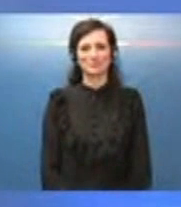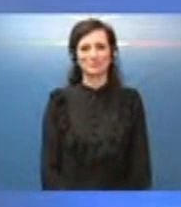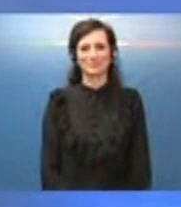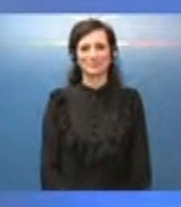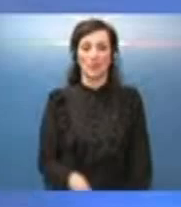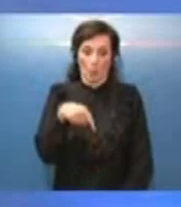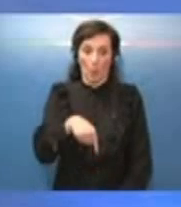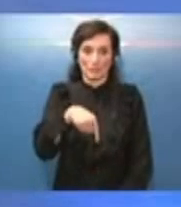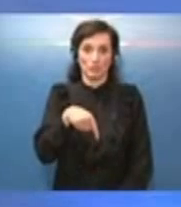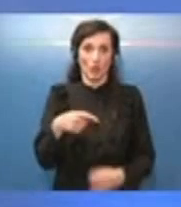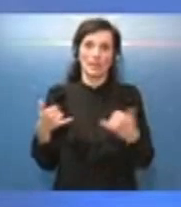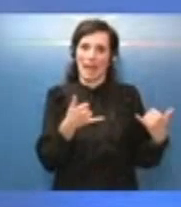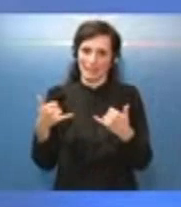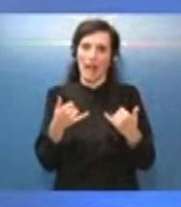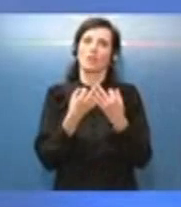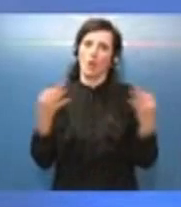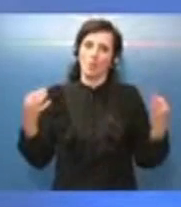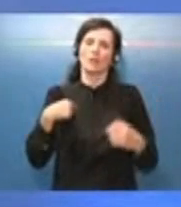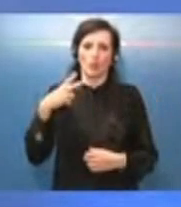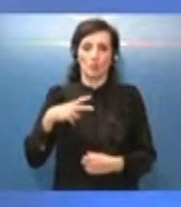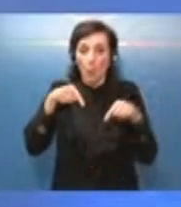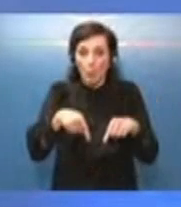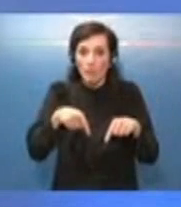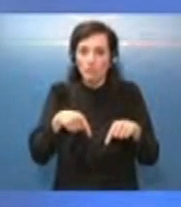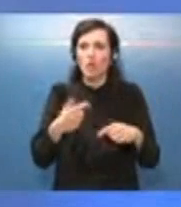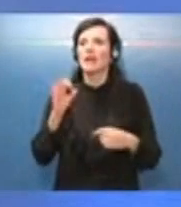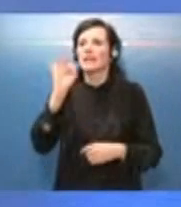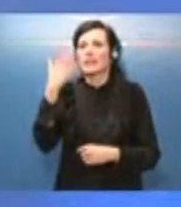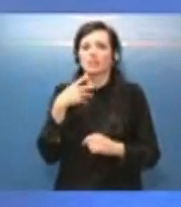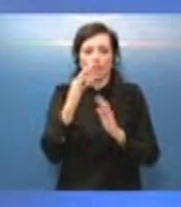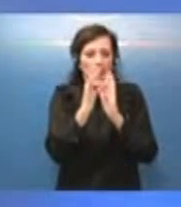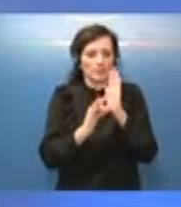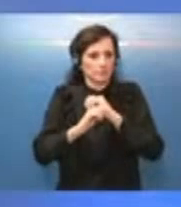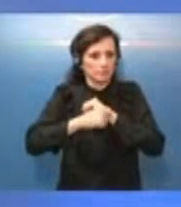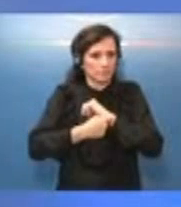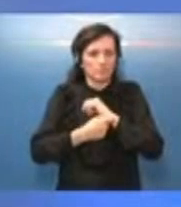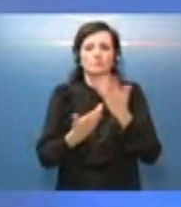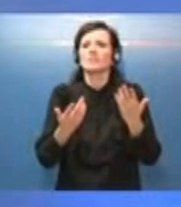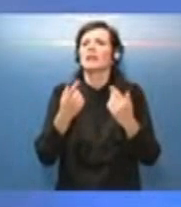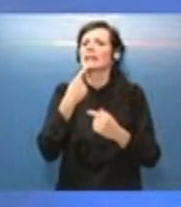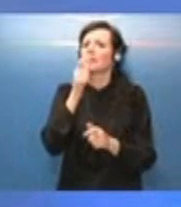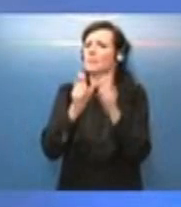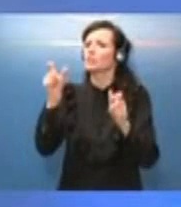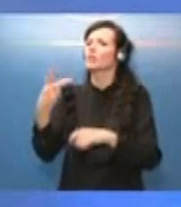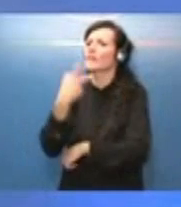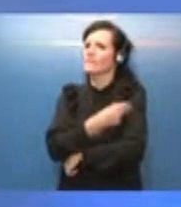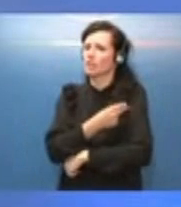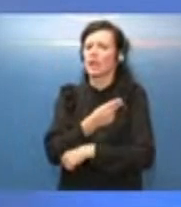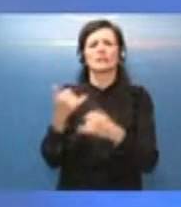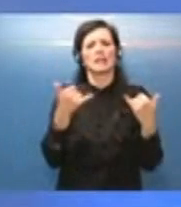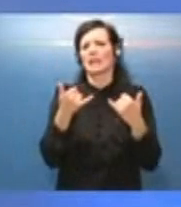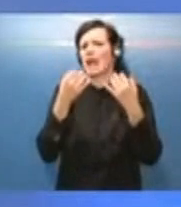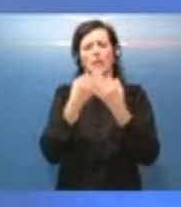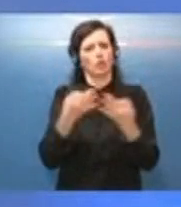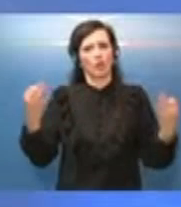questo questo qua se abbiamo un po' di restrizioni diciamo per i vaccinati è normale questo Natale e speriamo poi che la